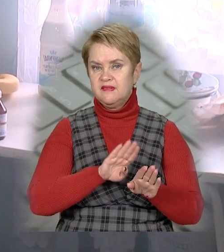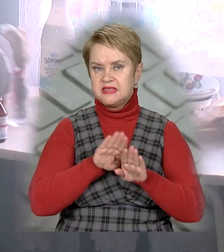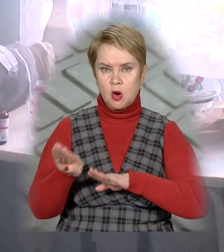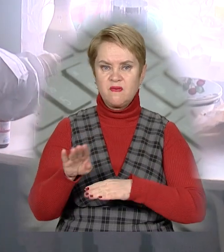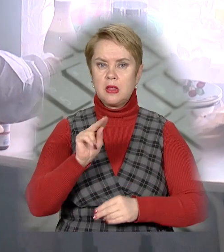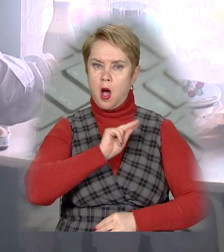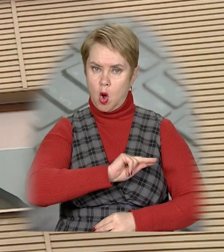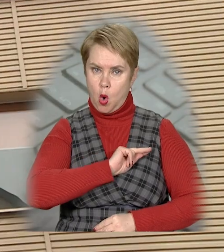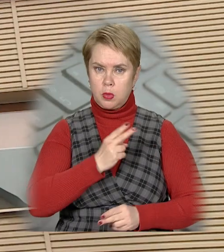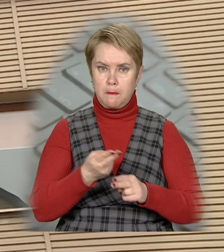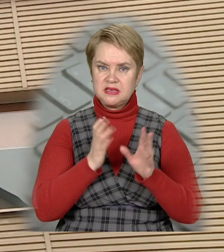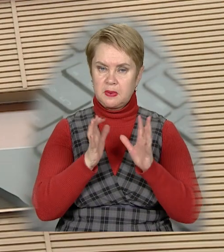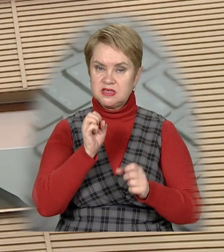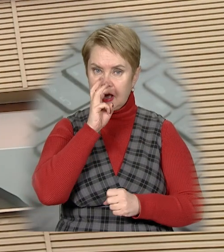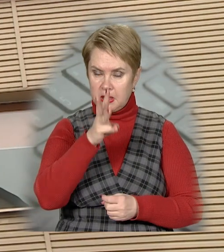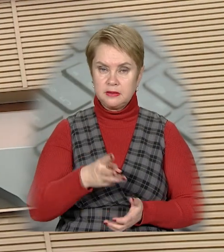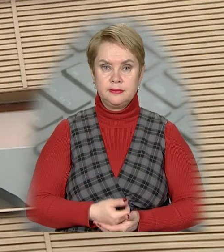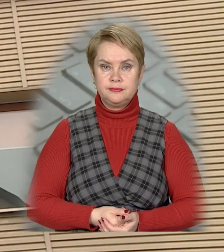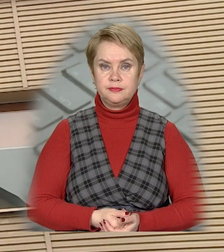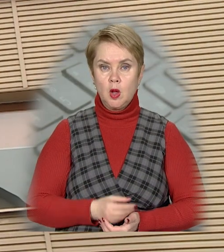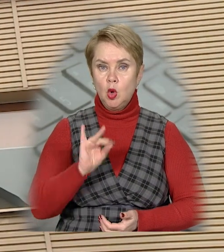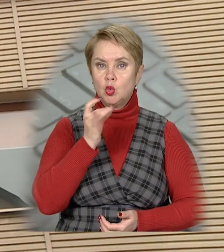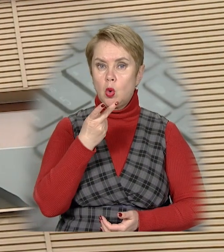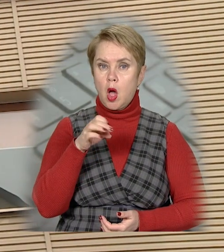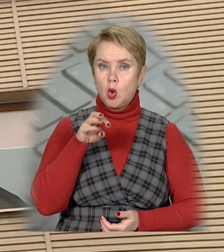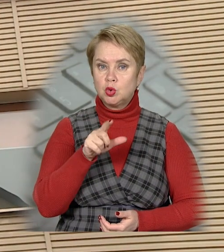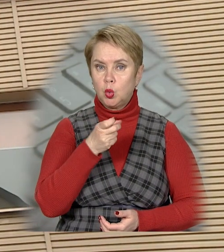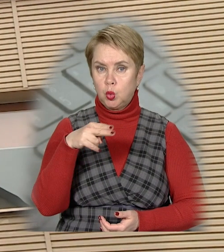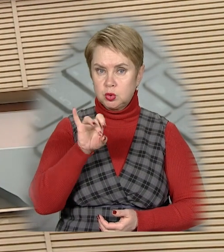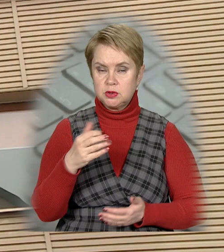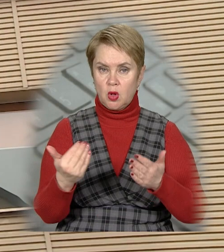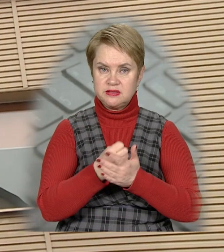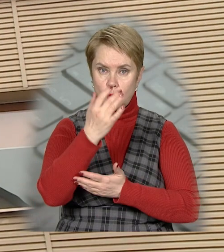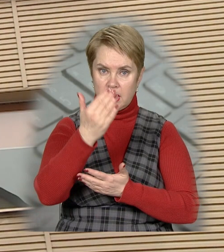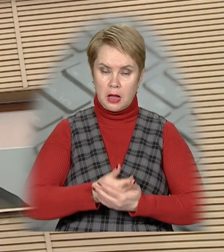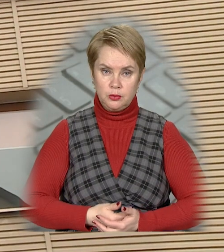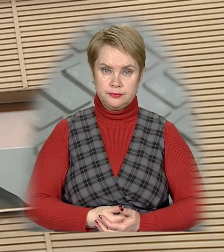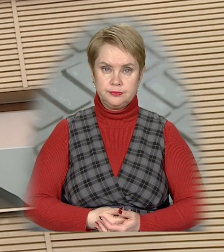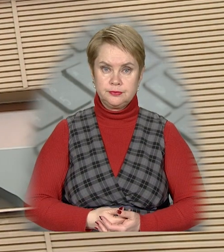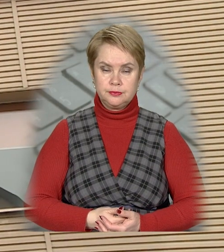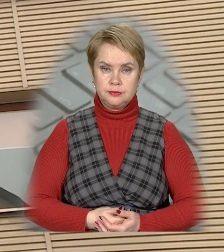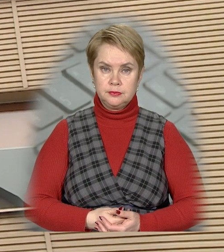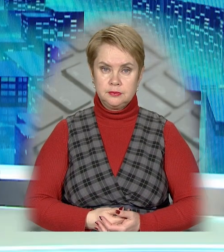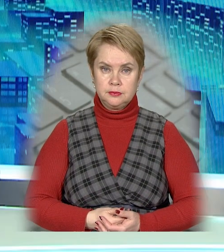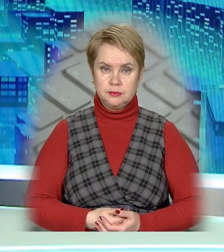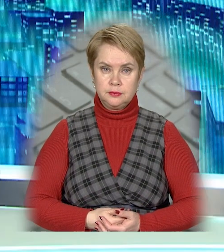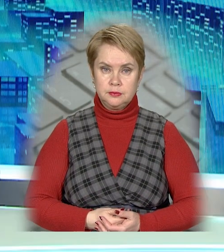відсторонення від роботи без збереження заробітної плати. Юлія Кочетова, Ходринський, новини 11 каналу.